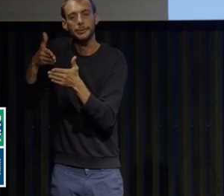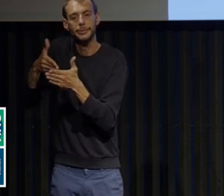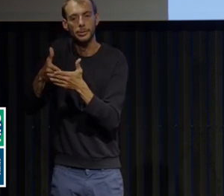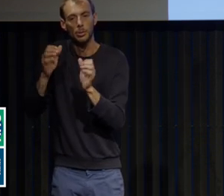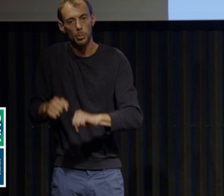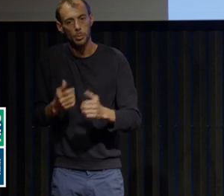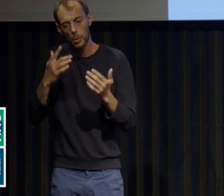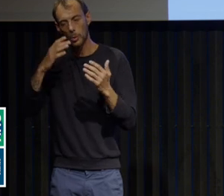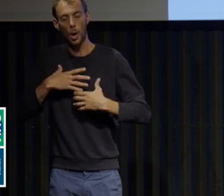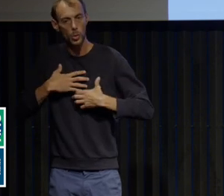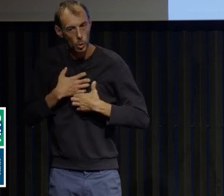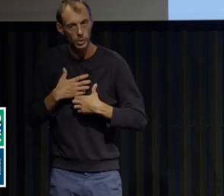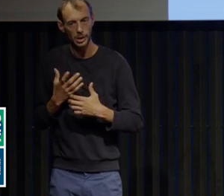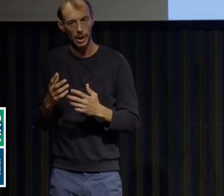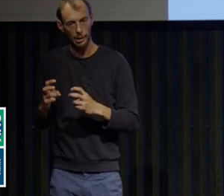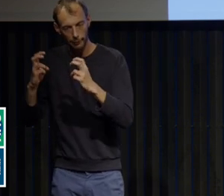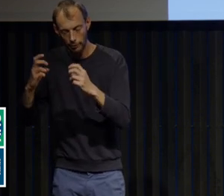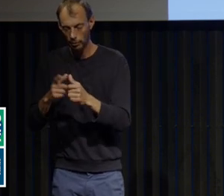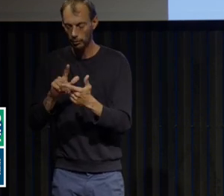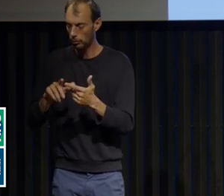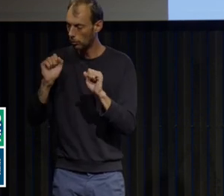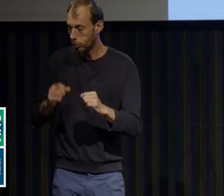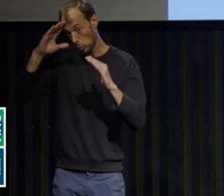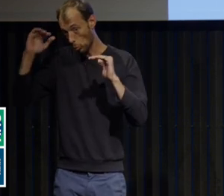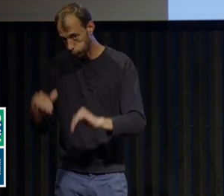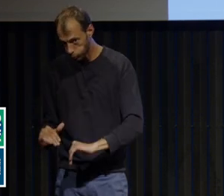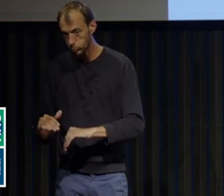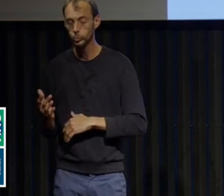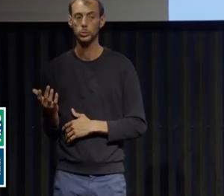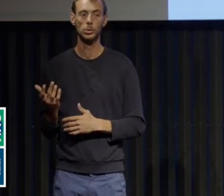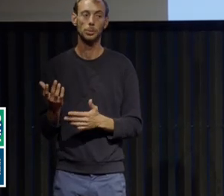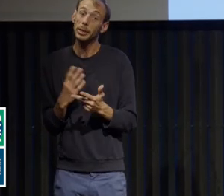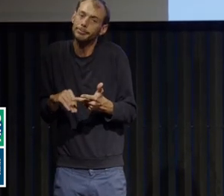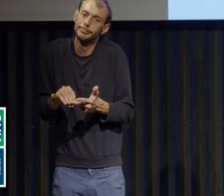dépressives, en sachant qu'on a quand même aussi une baisse